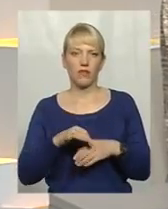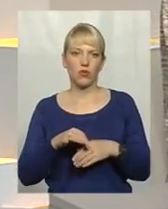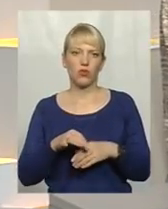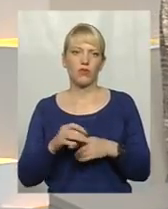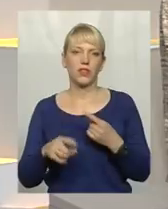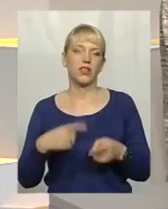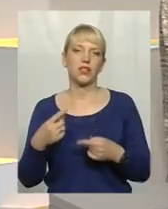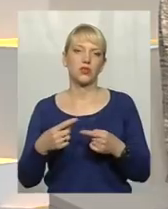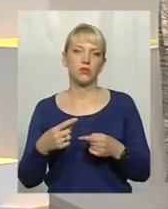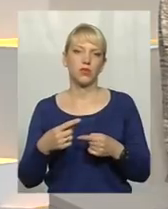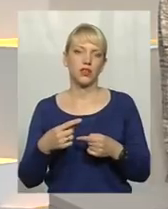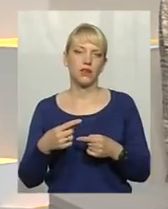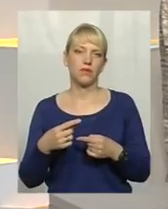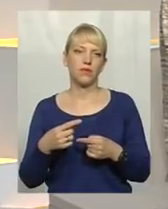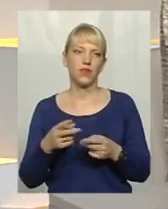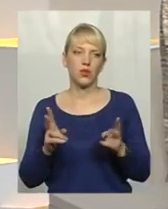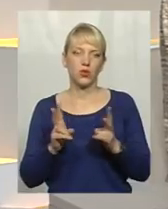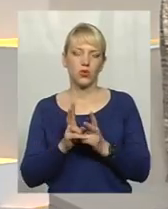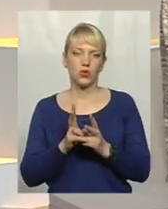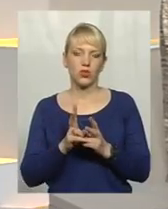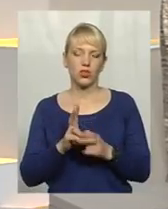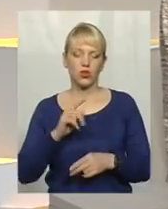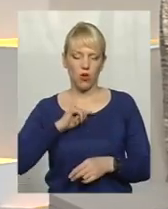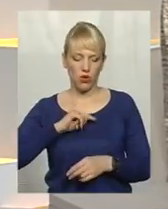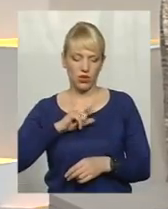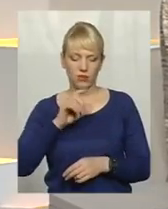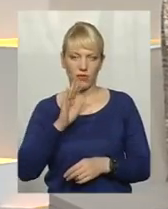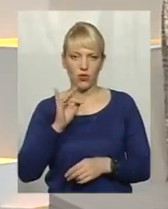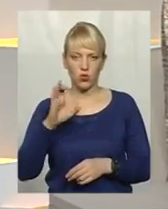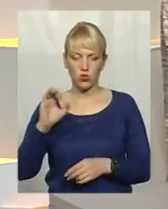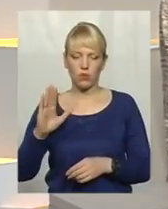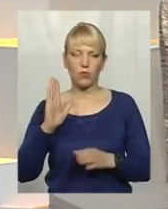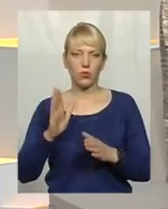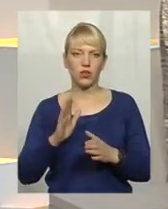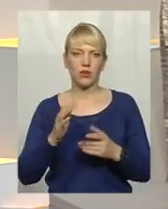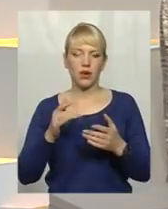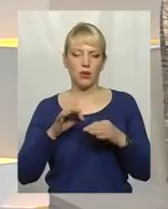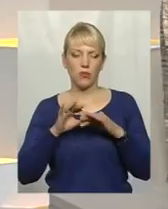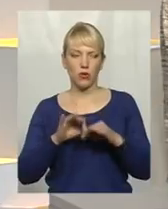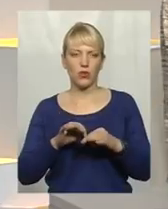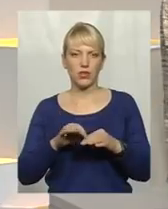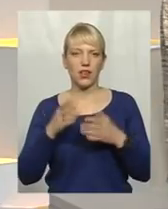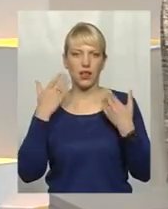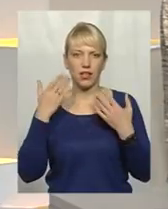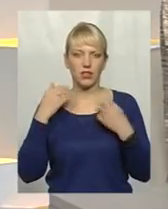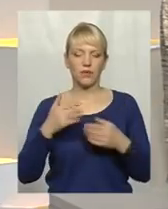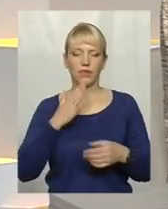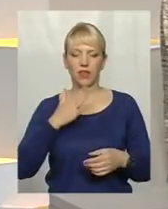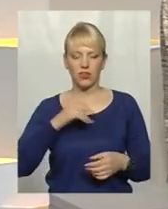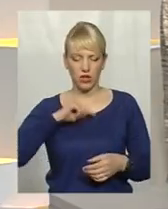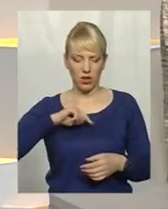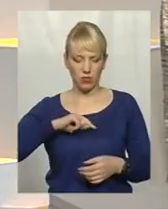наступний зустріч організму з вірусом для нього проходити тим не легше? Наша імунна система